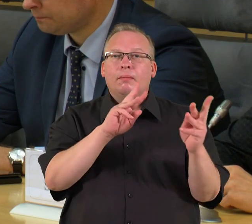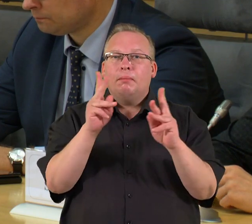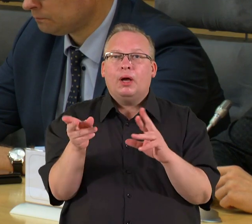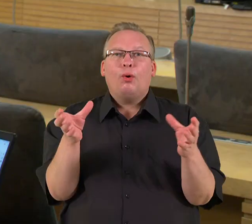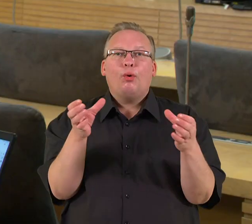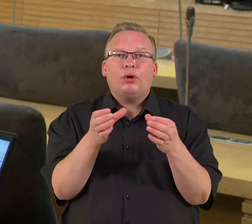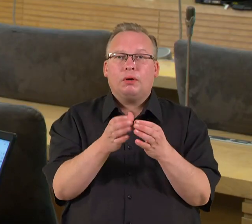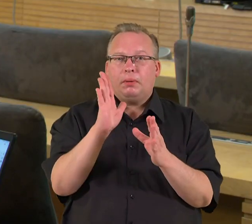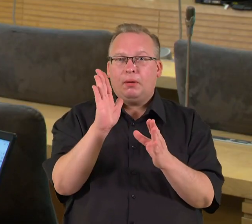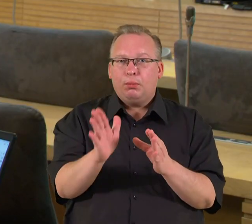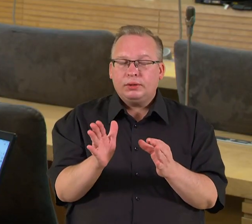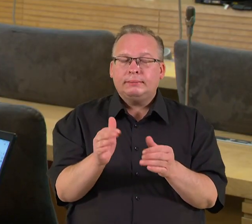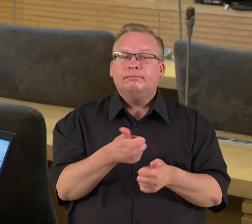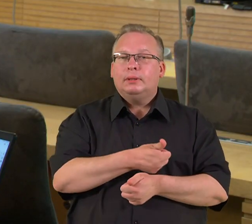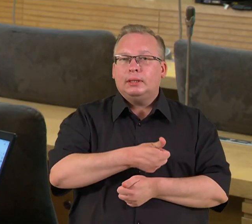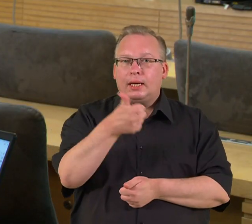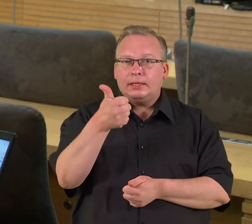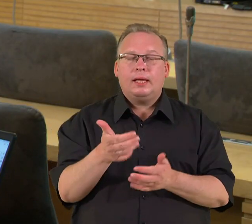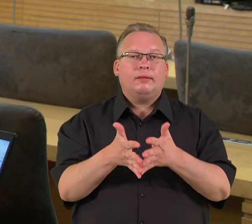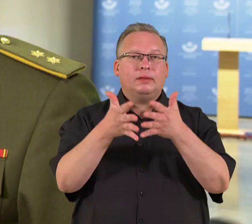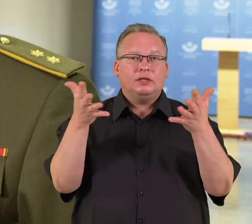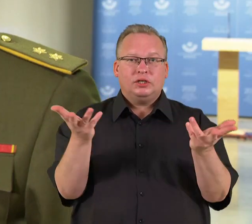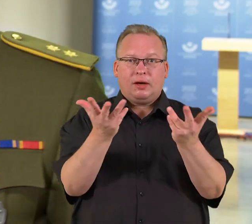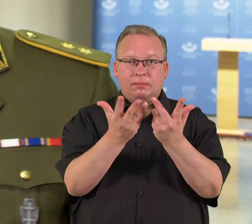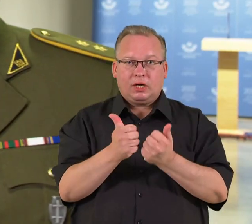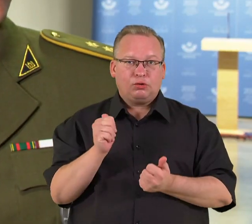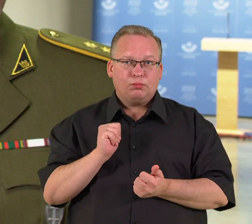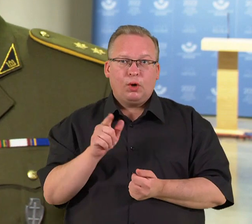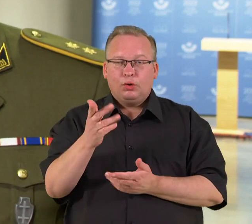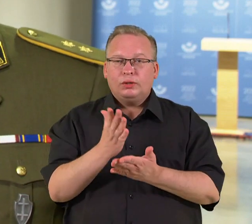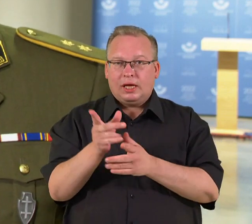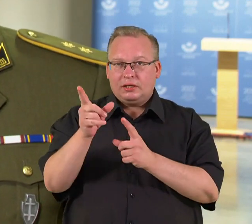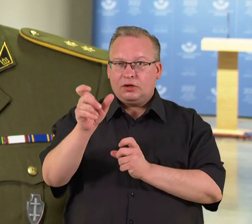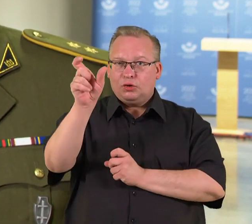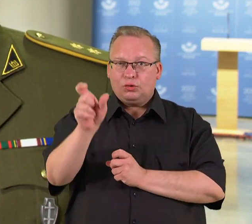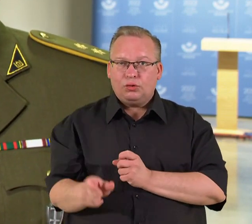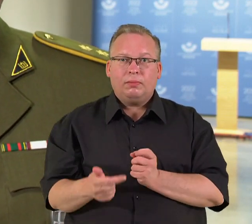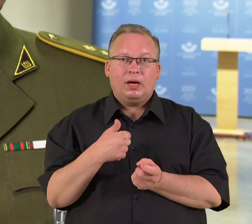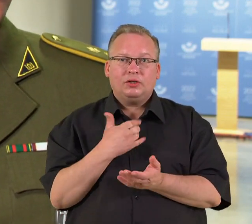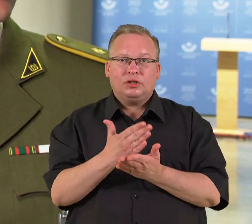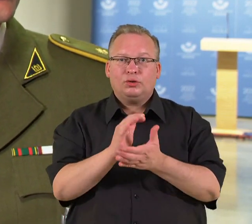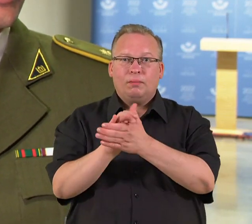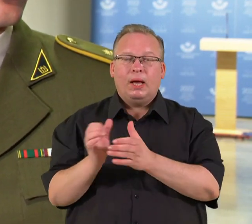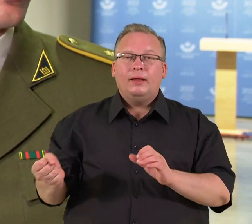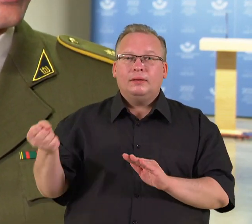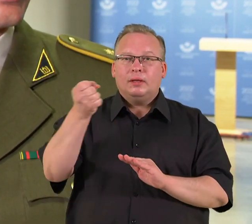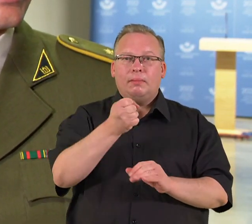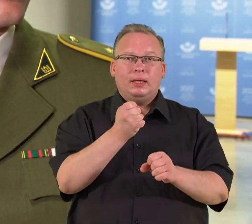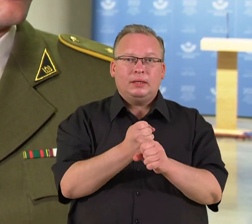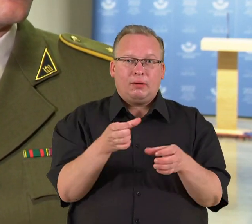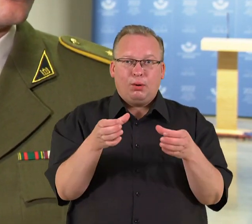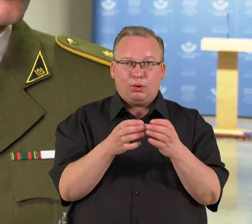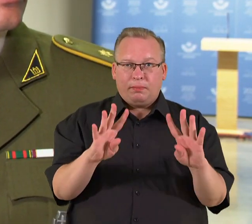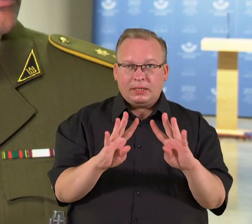organizacija taps patrauklesnė didesniam skaičių žmonių. Tai jūs esat Šaulys, ar ne? Aš esu Šaulijų Sąjungos deleguotas darbo grupės